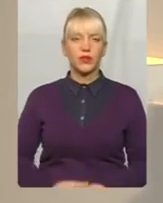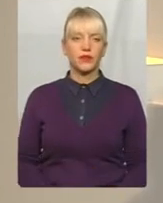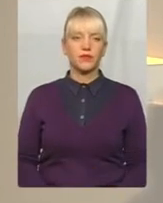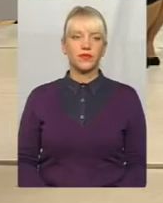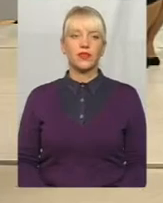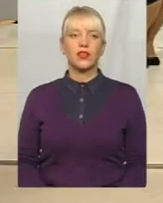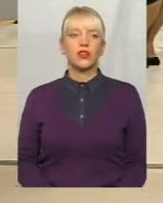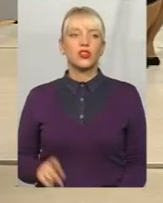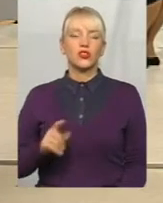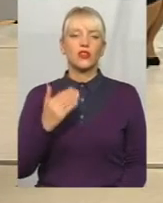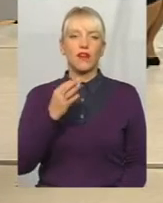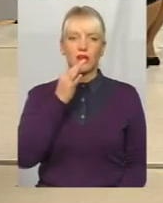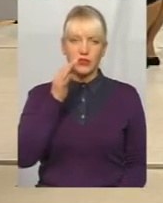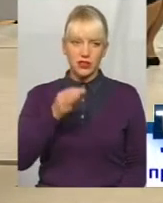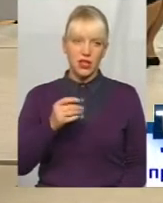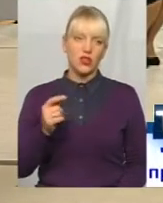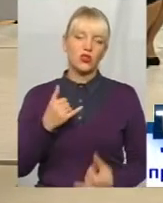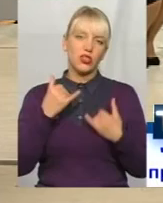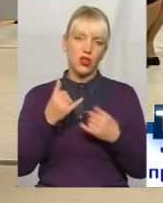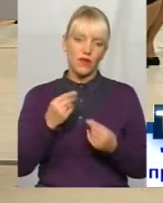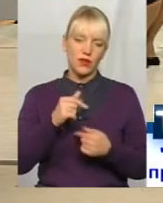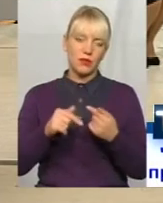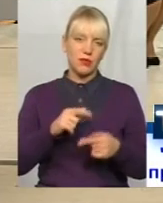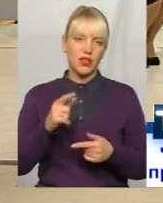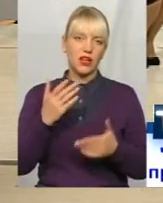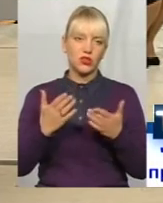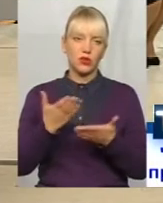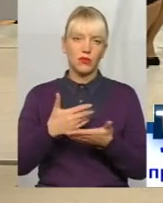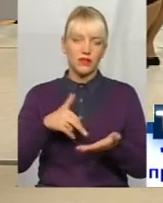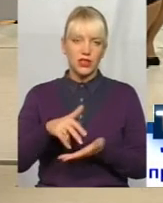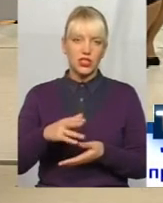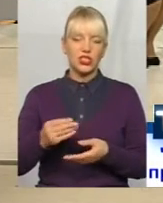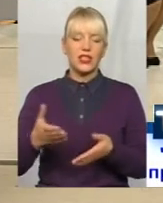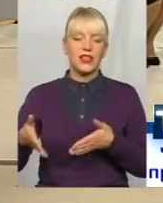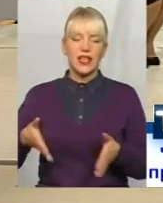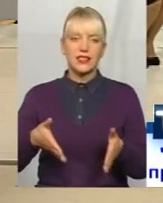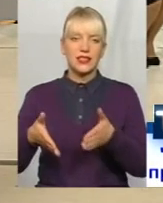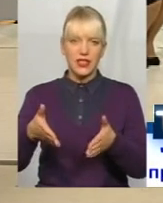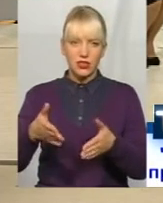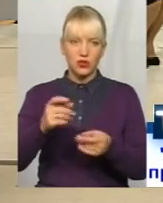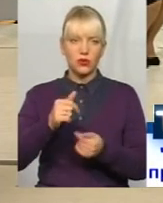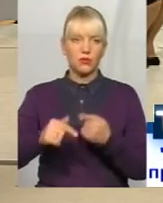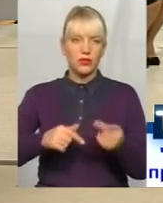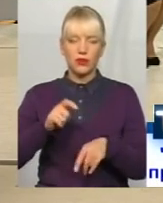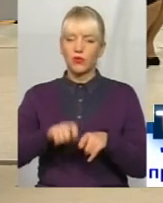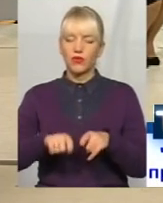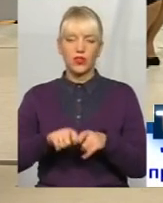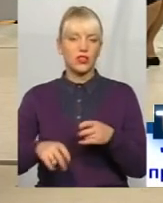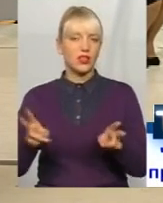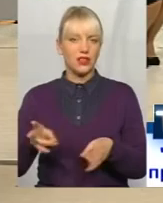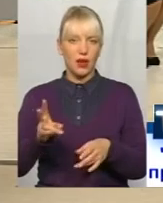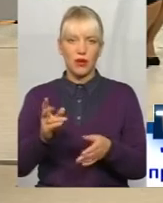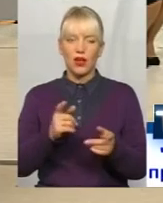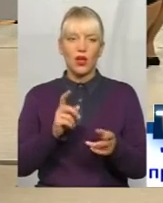я вам скажу, шановні підприємці, раз ми вийшли вже на стежку бізнесу, перевірок бояти це не потрібно. До них треба готуватись.